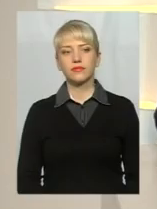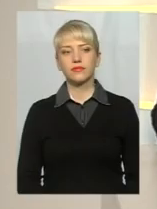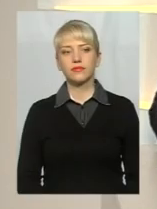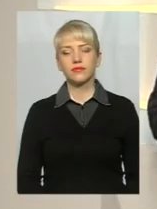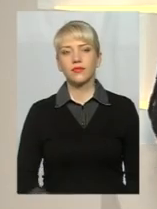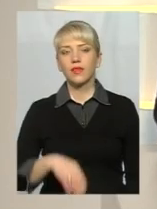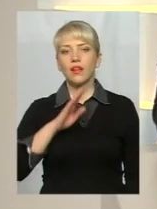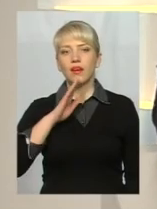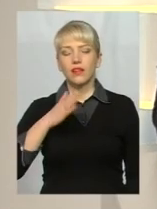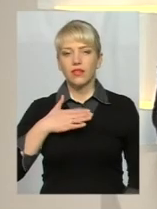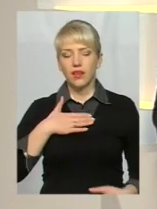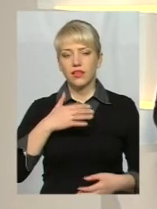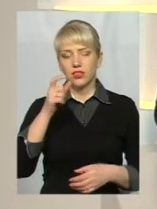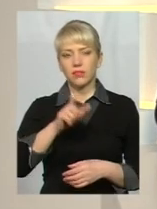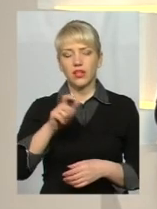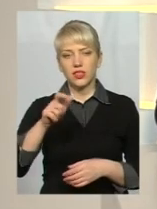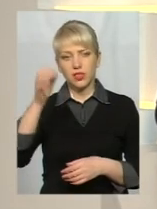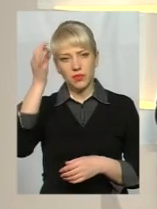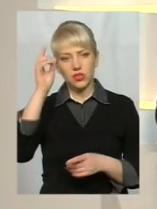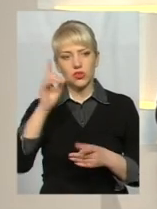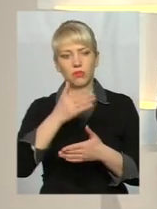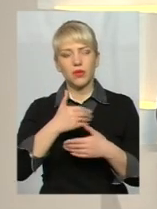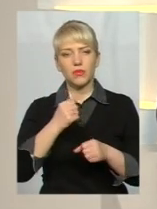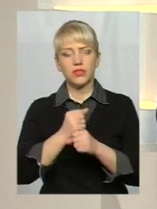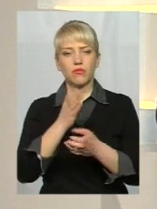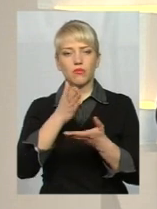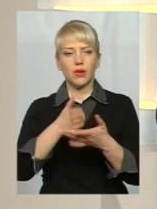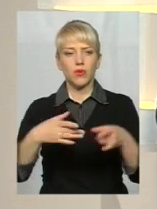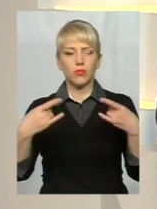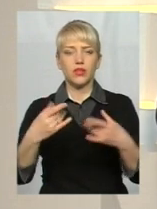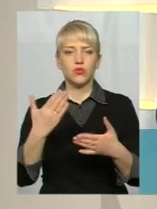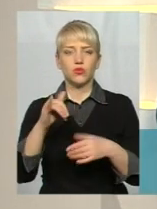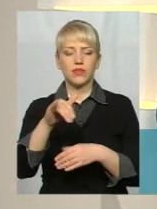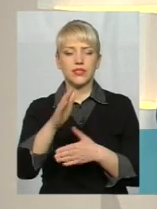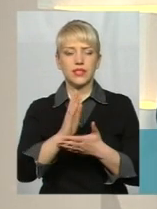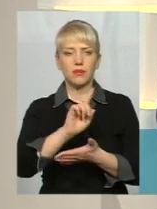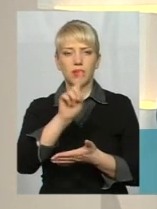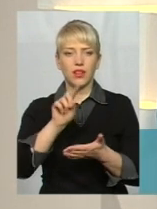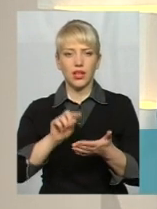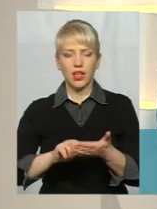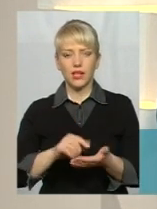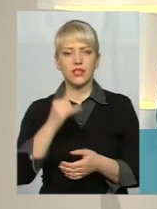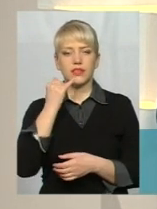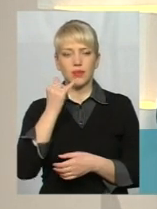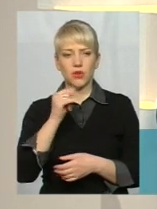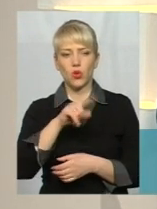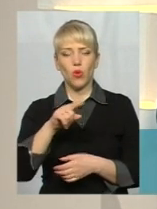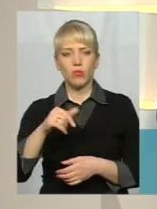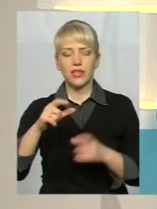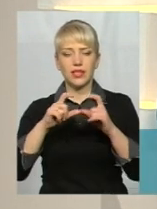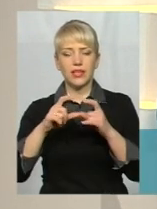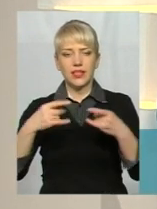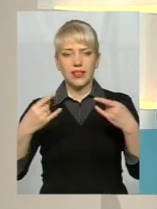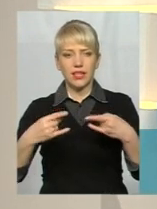Нашим глядачам я нагадую, що ми працюємо у прямому ефірі. Тому, якщо у вас є запитання, ставте їх за номерами телефонів, які бачите на екранах, або у